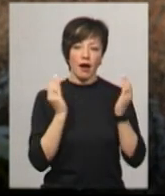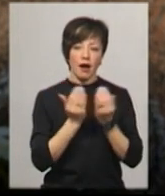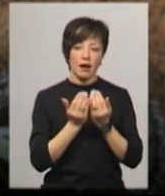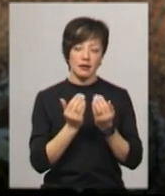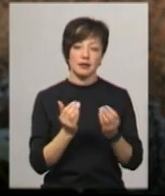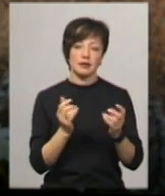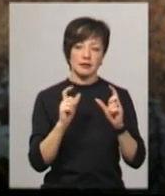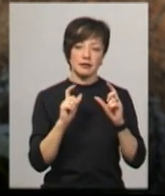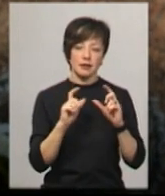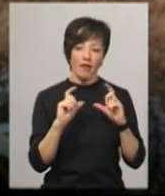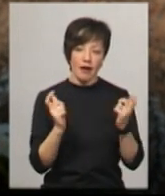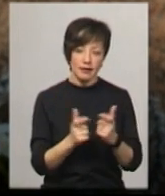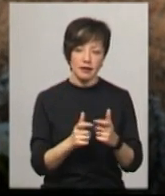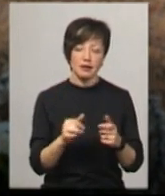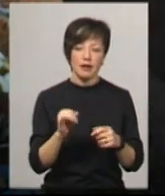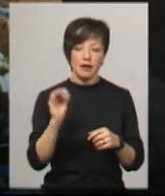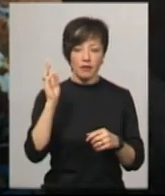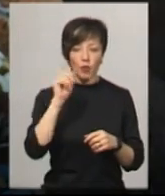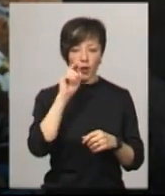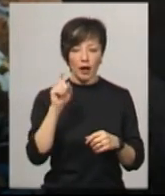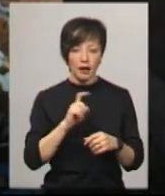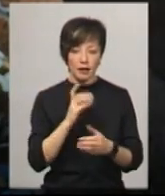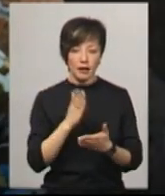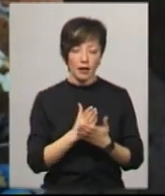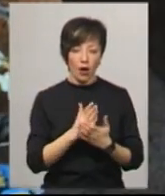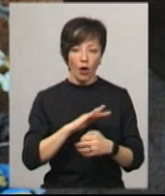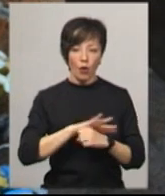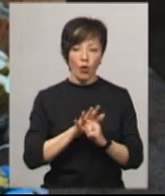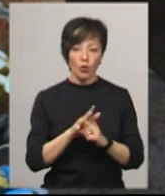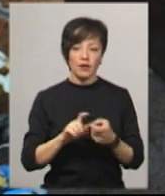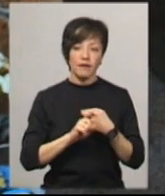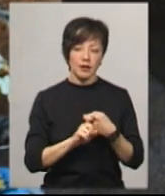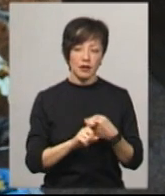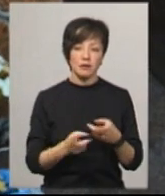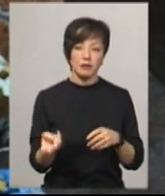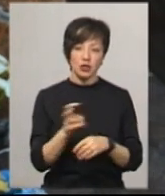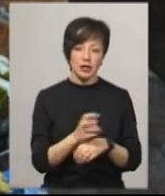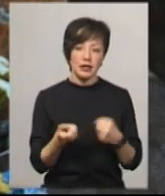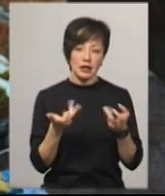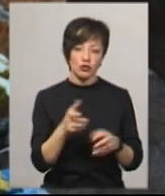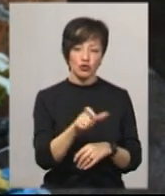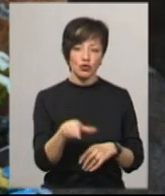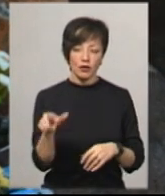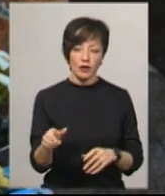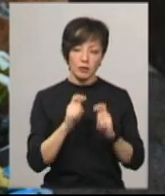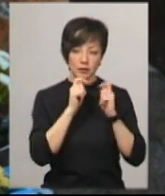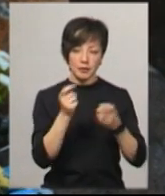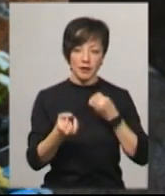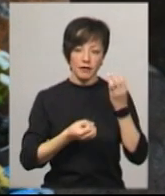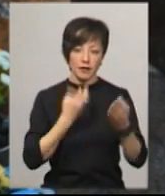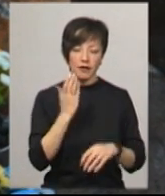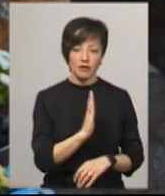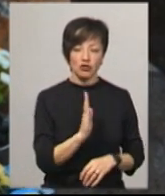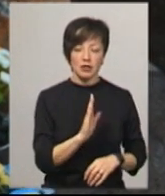що в Україні коронавірус, ми прийшли, нас декілька чоловік для того, щоб поставити квіти В